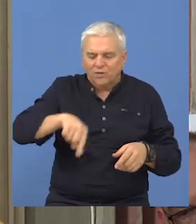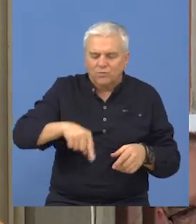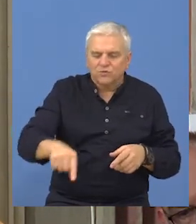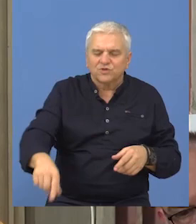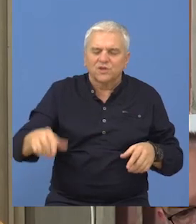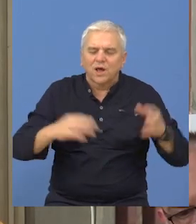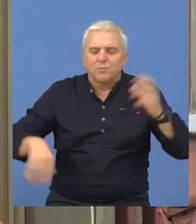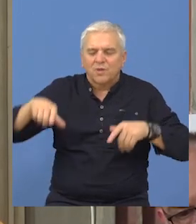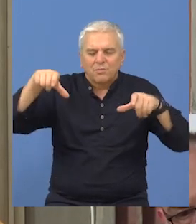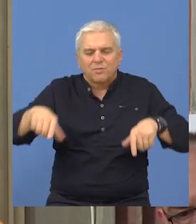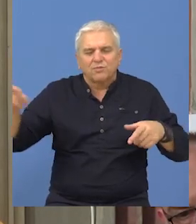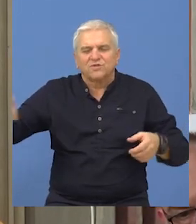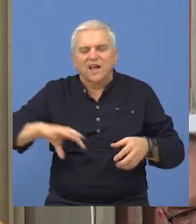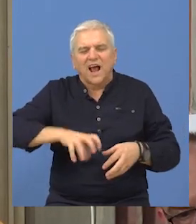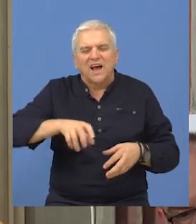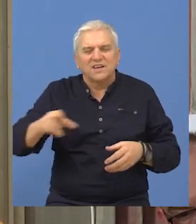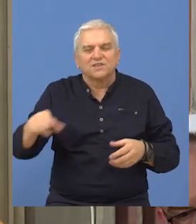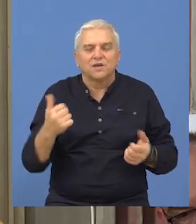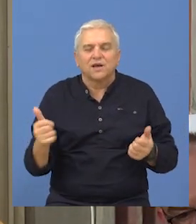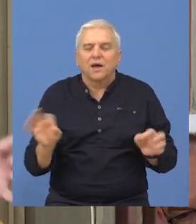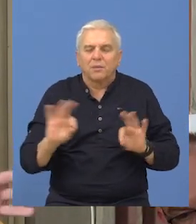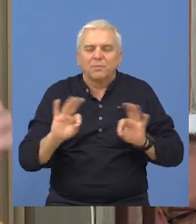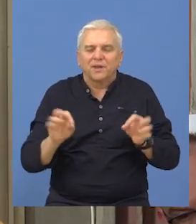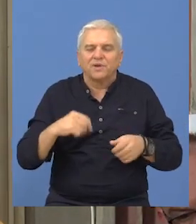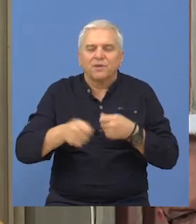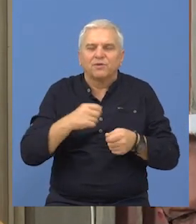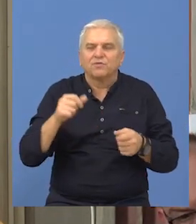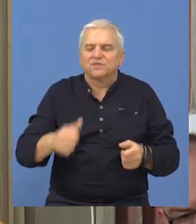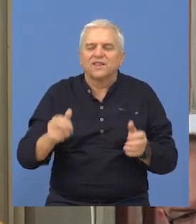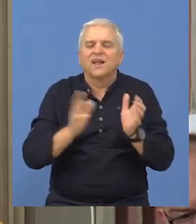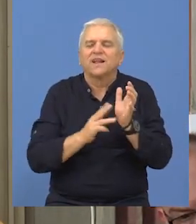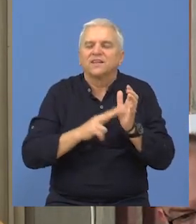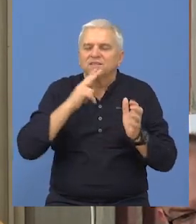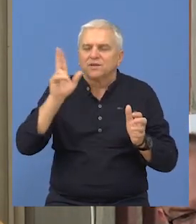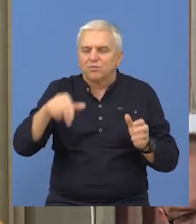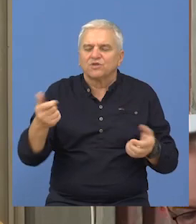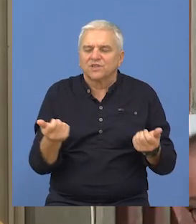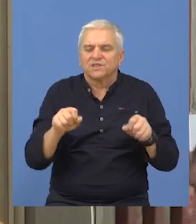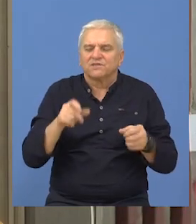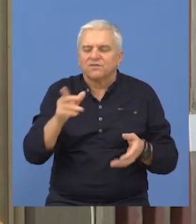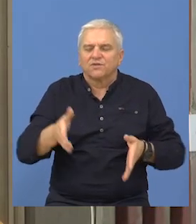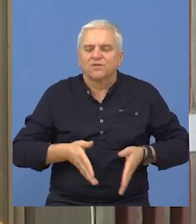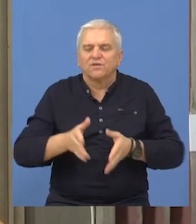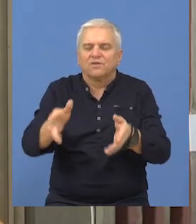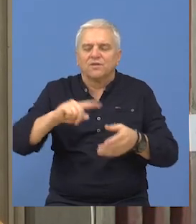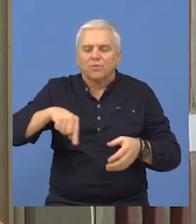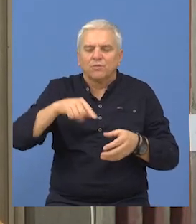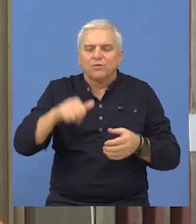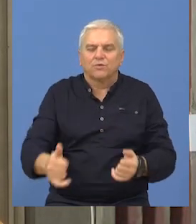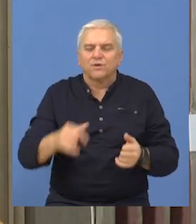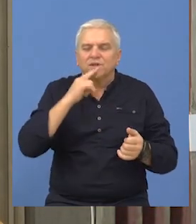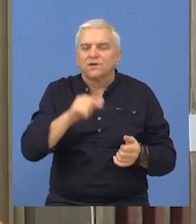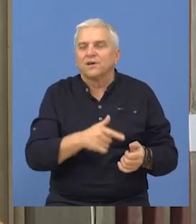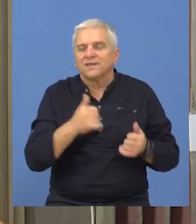sanaciju Bušotina. Dakle, mi smo uradili taj deo, pripremi radovi, kako bi nisi sada mogalo da zatvori, je pripremljira